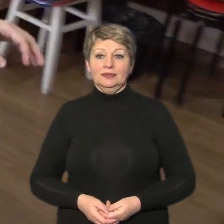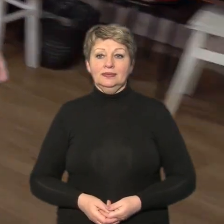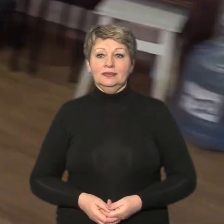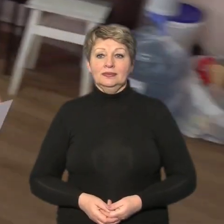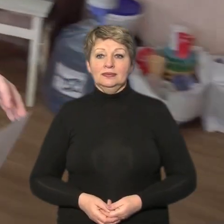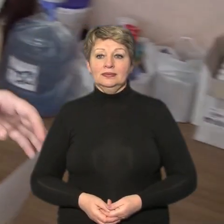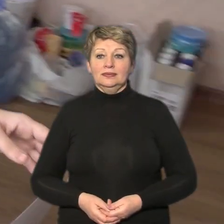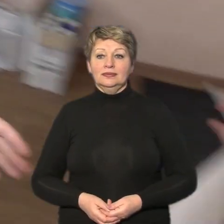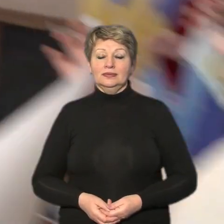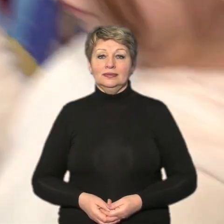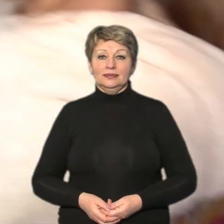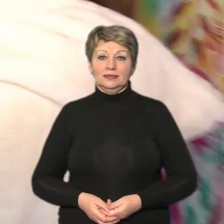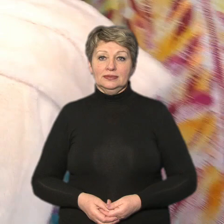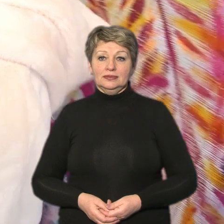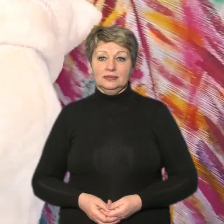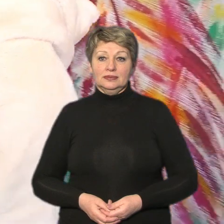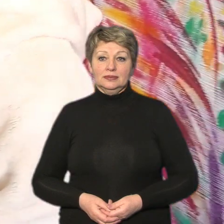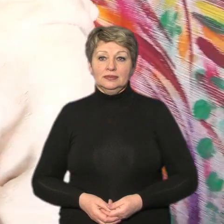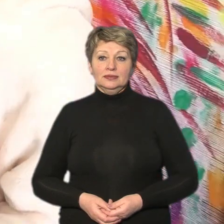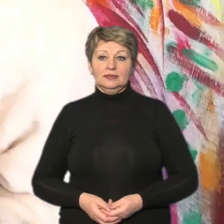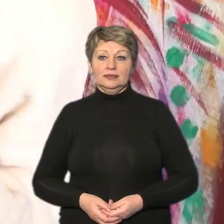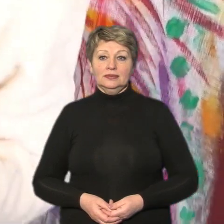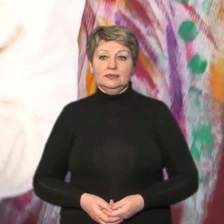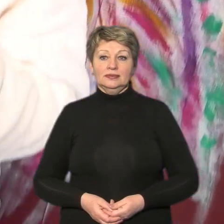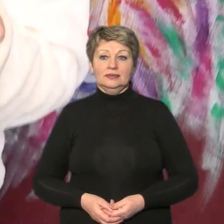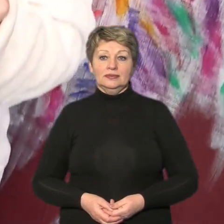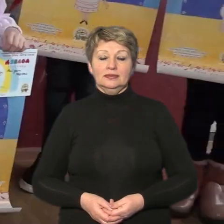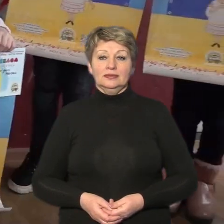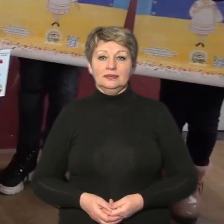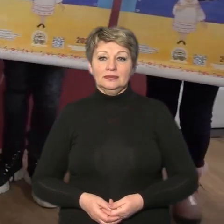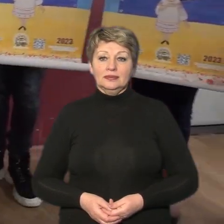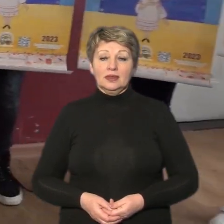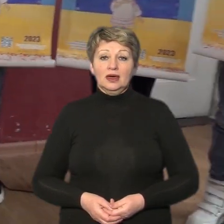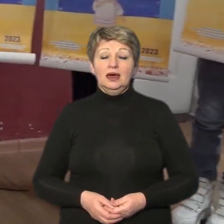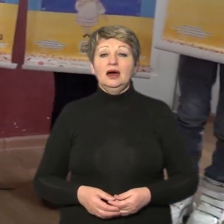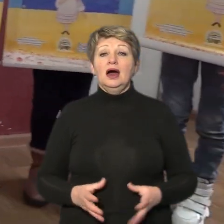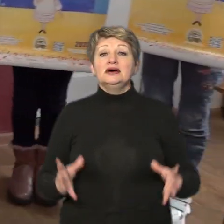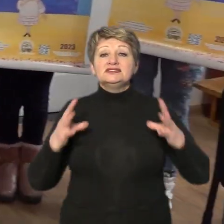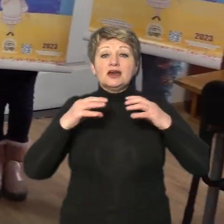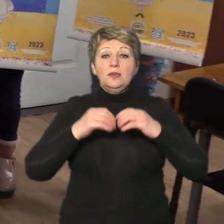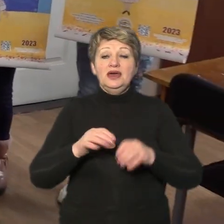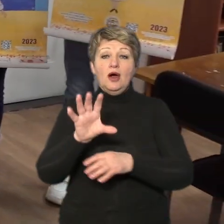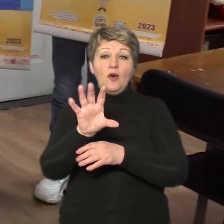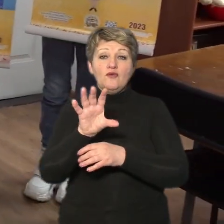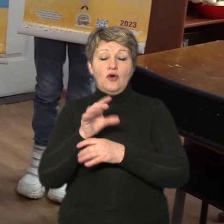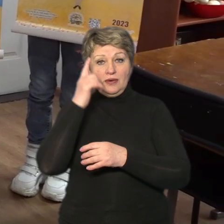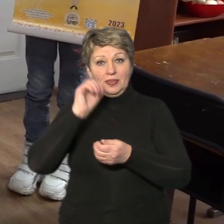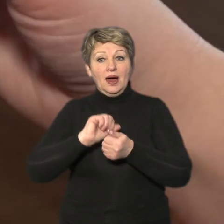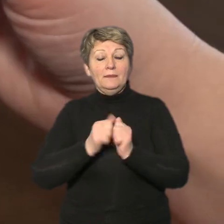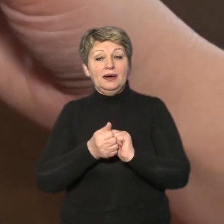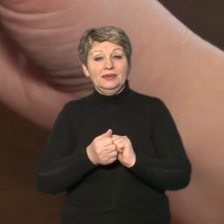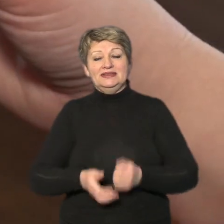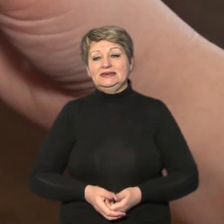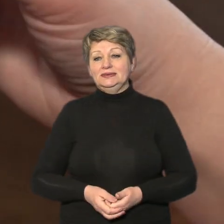тримай свій диплом учасникам і спільна фото на пам'ять сказали що